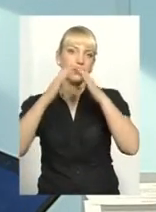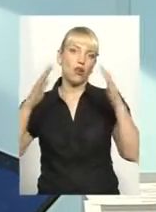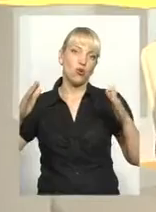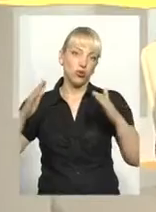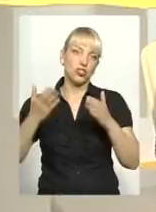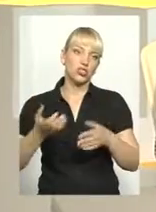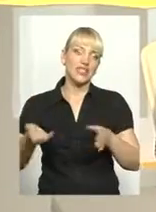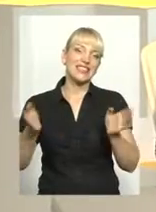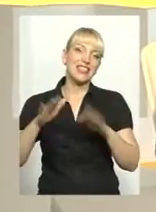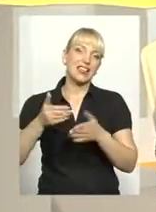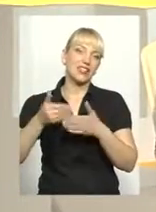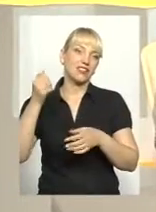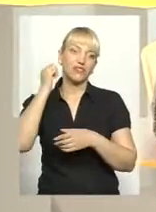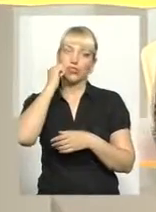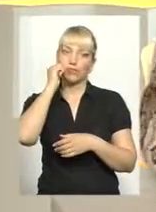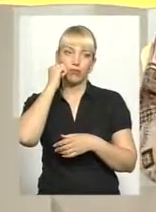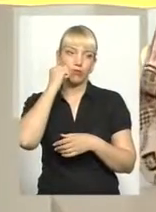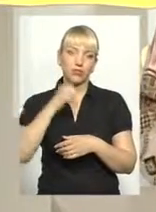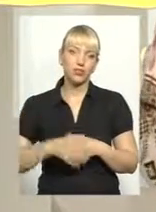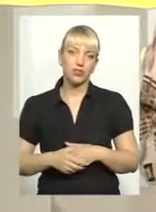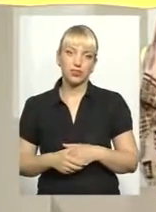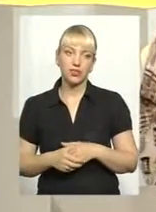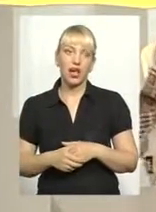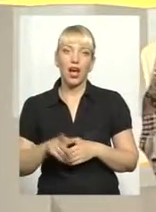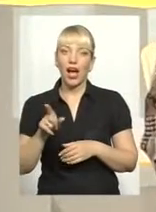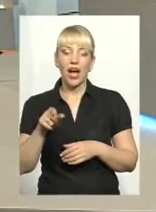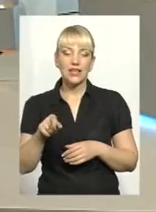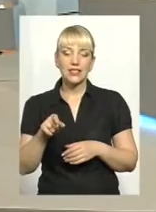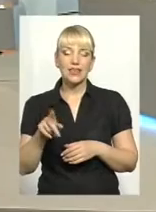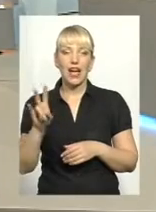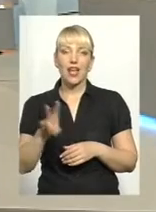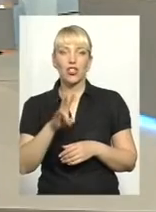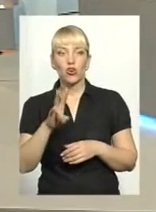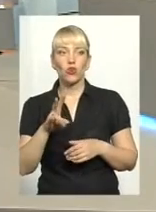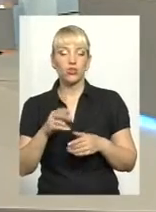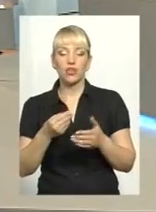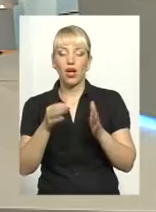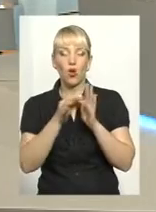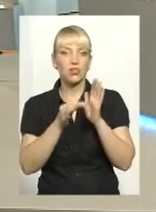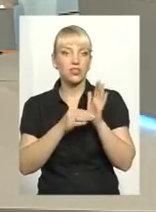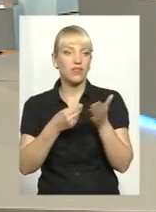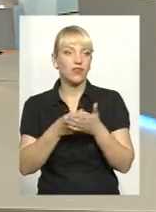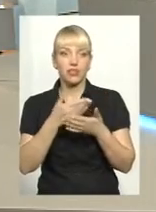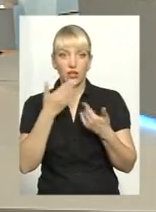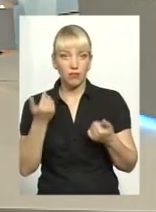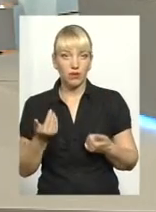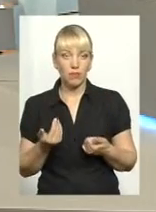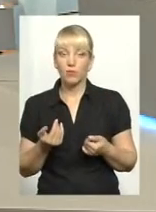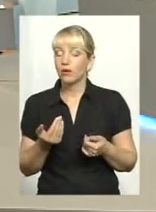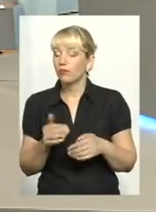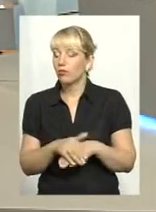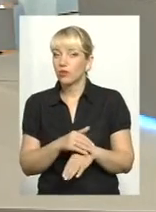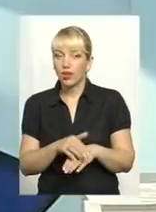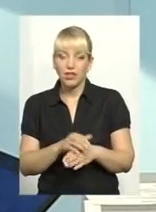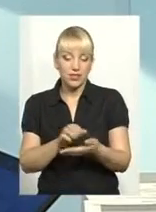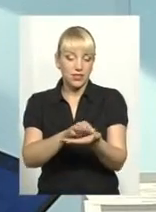залишена від бабусі, разом з тим вона може коштувати... Оціночної вартості немає. Будь ласка, зазначайте, вас ніхто